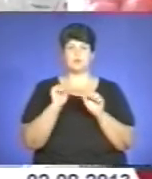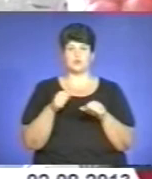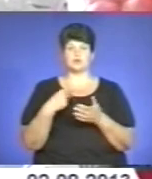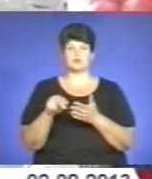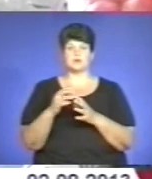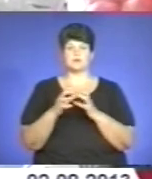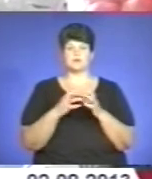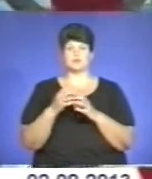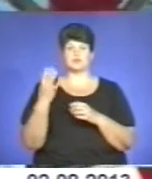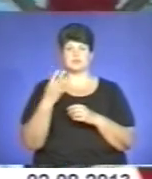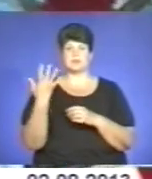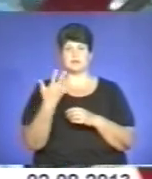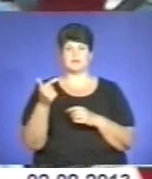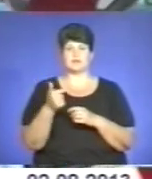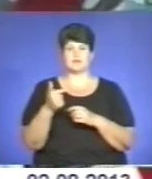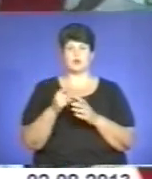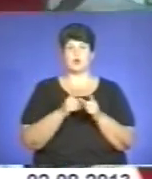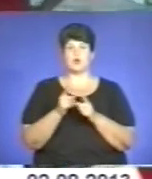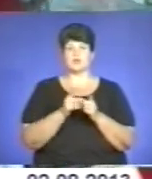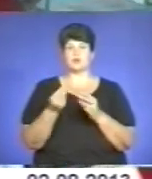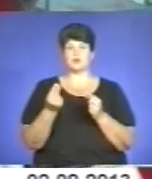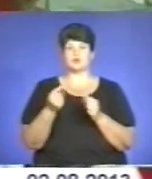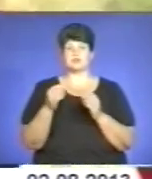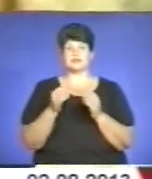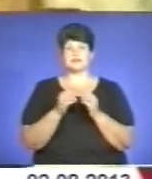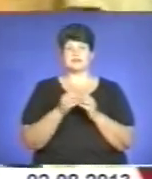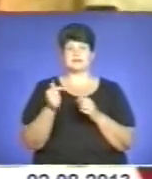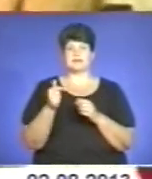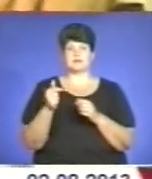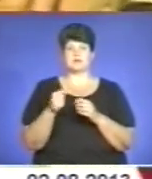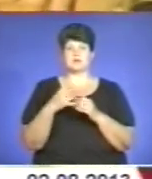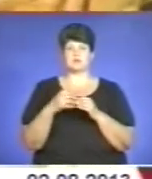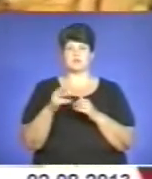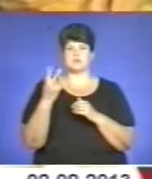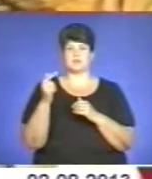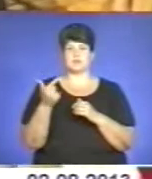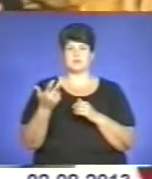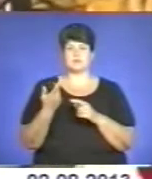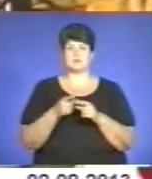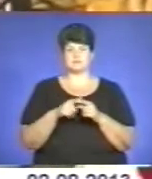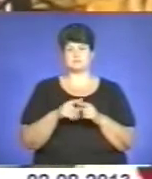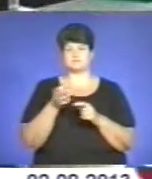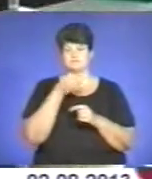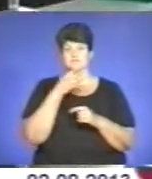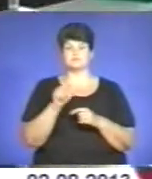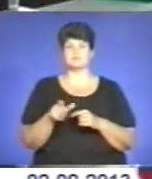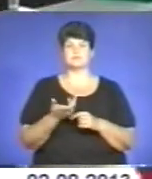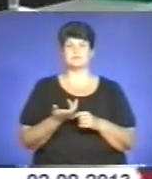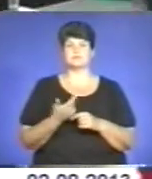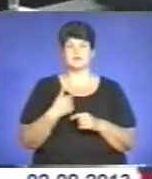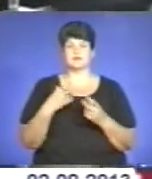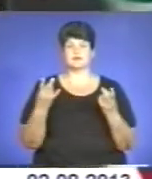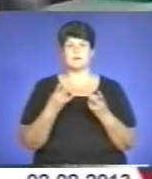купити по 4-5 гривень. Огірки коштують від 5 до 10 гривень, капуста – 2 гривні. Чи влаштовує така ціна покупців? Мені треба